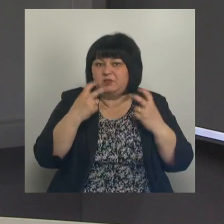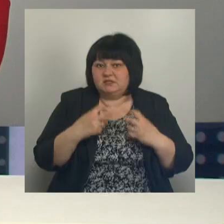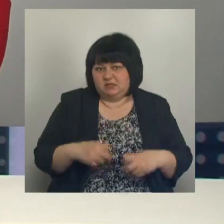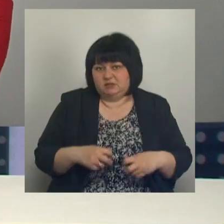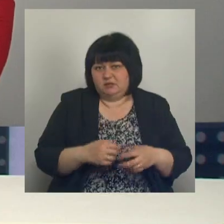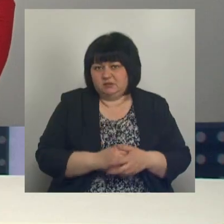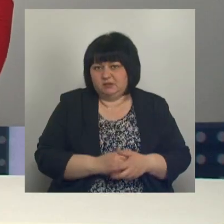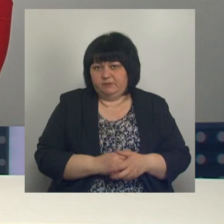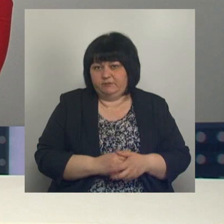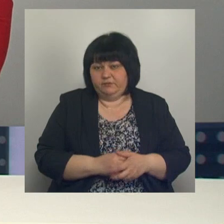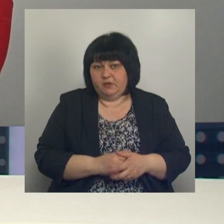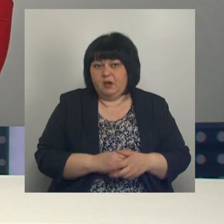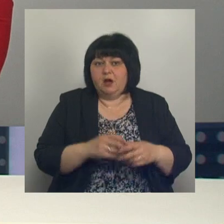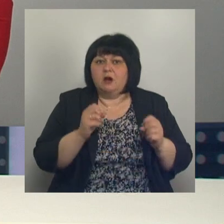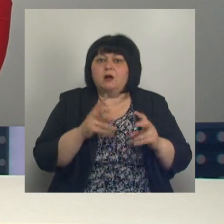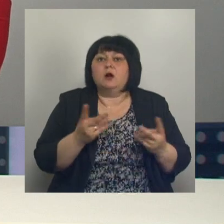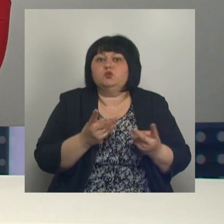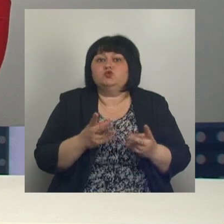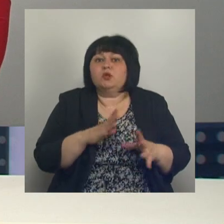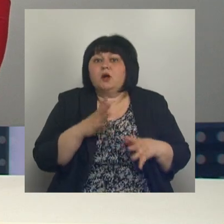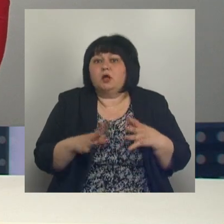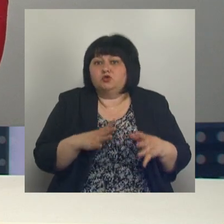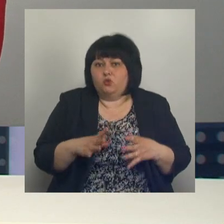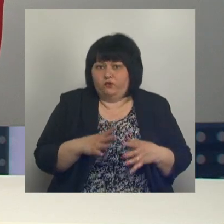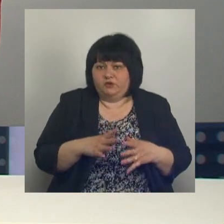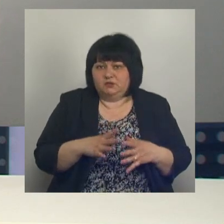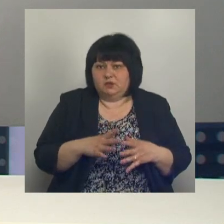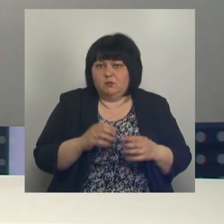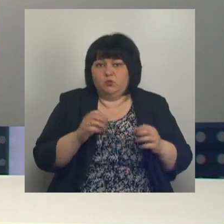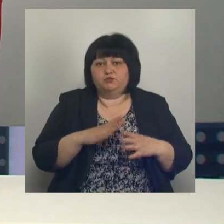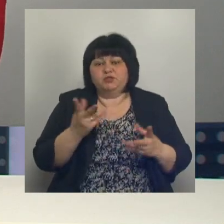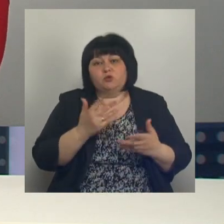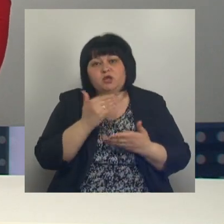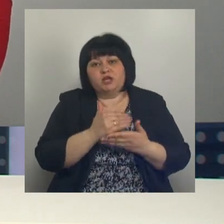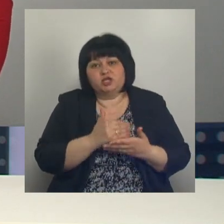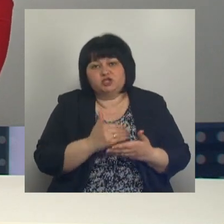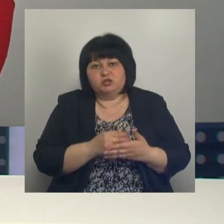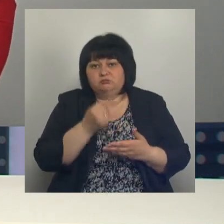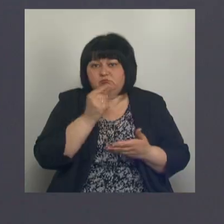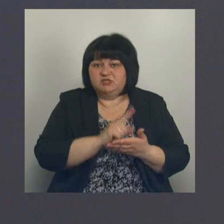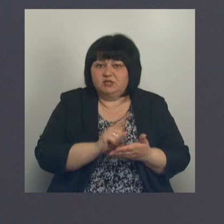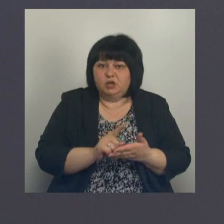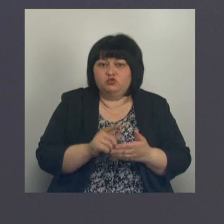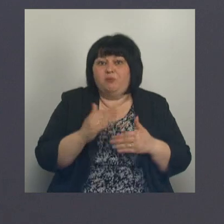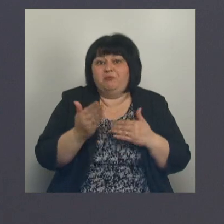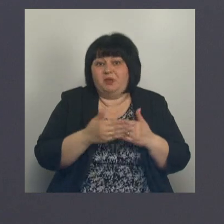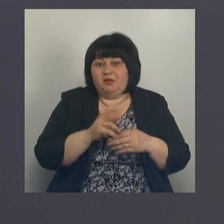таковая. Как-то нужно к этому готовиться, может быть, режим какой-то соблюдать, диету определенную?